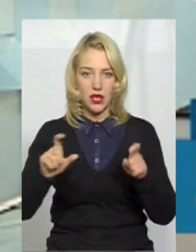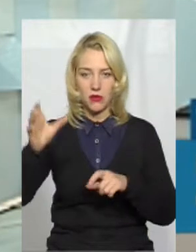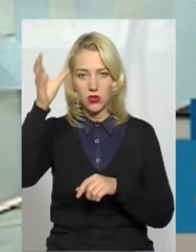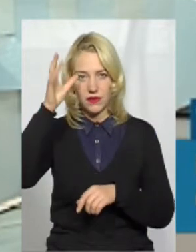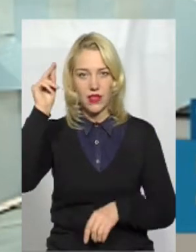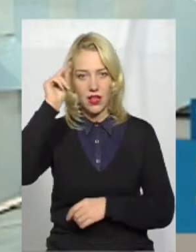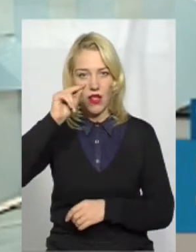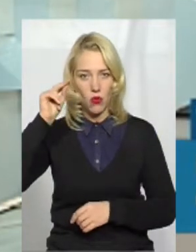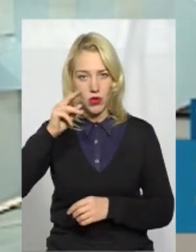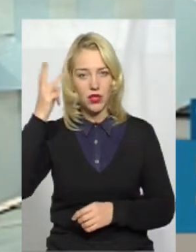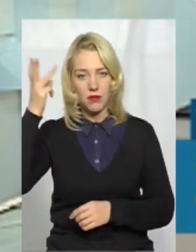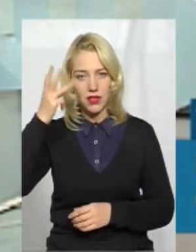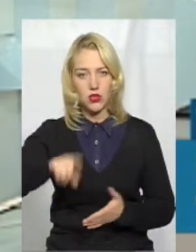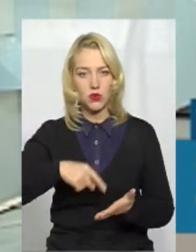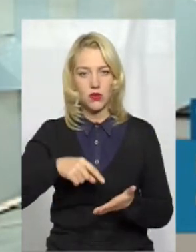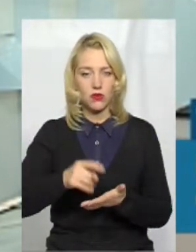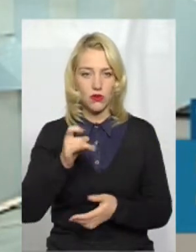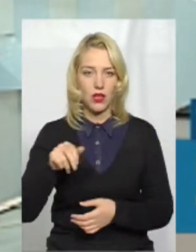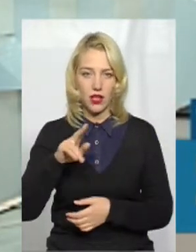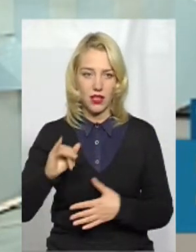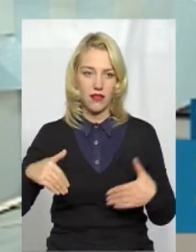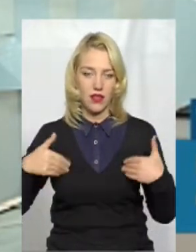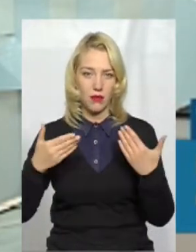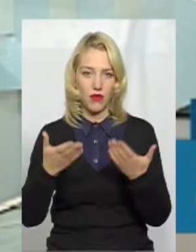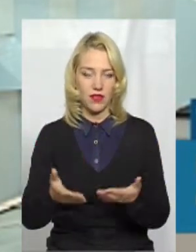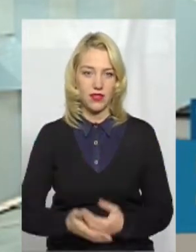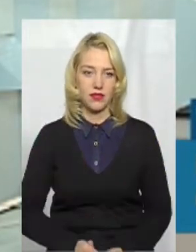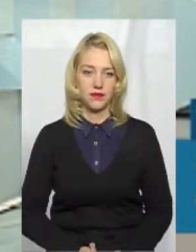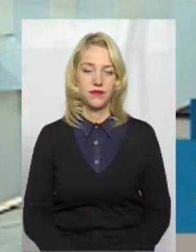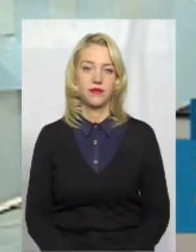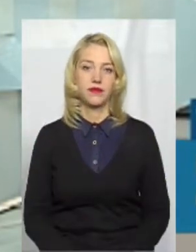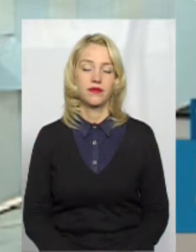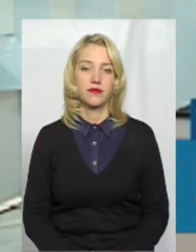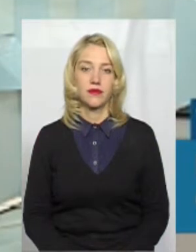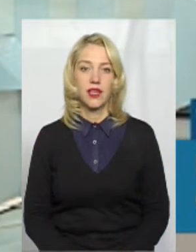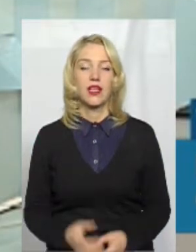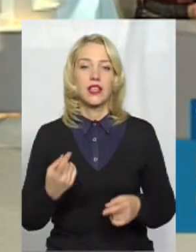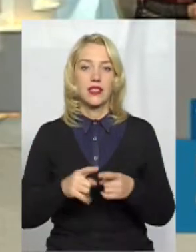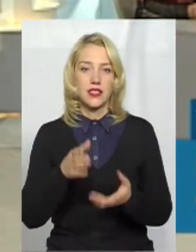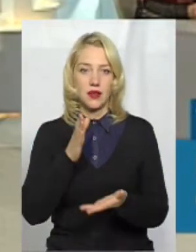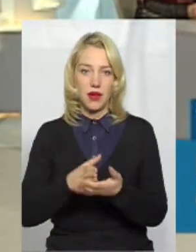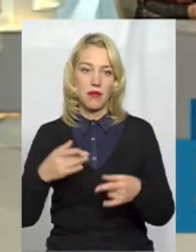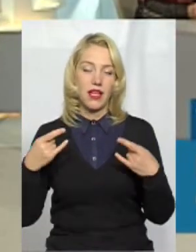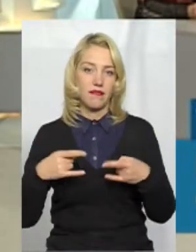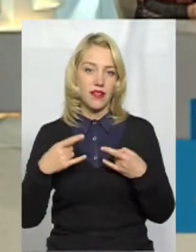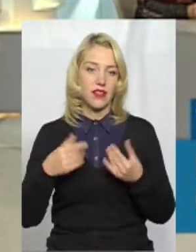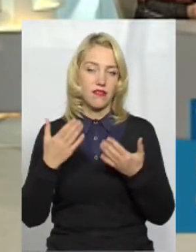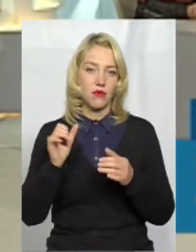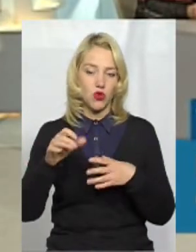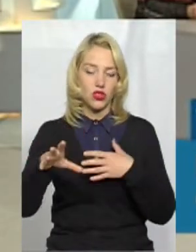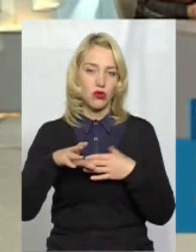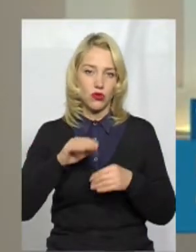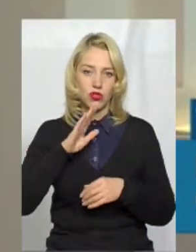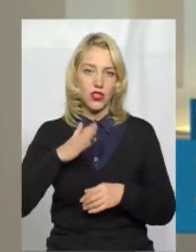освіти та науки Хмельницької міської ради. Вітаю вас, пані Оленю. Це прямий ефір, і ви можете